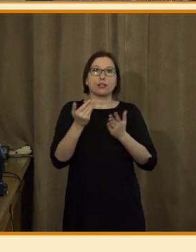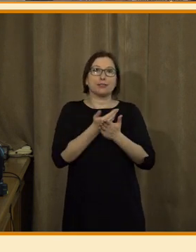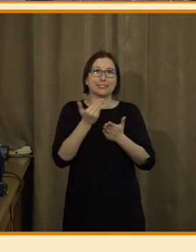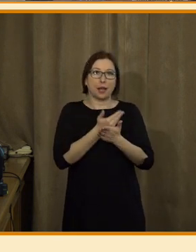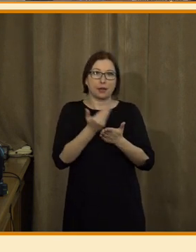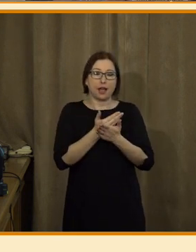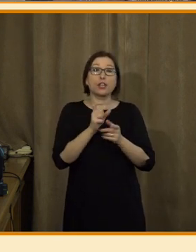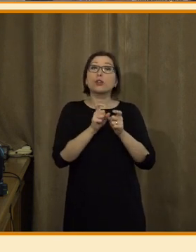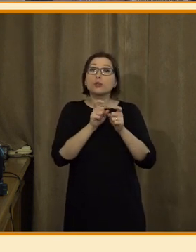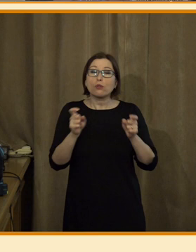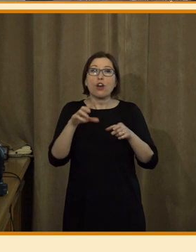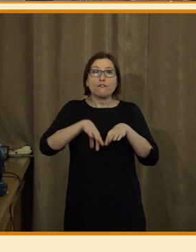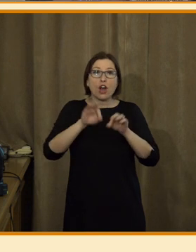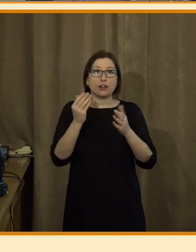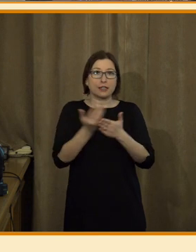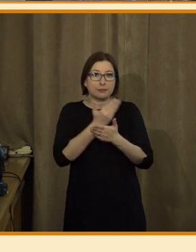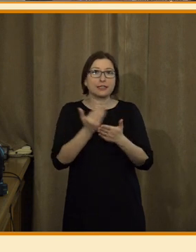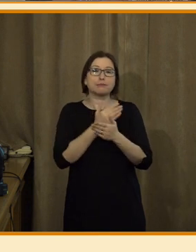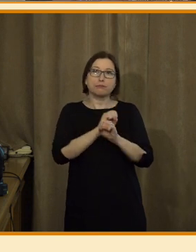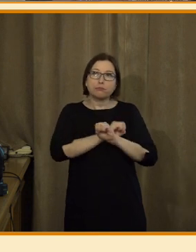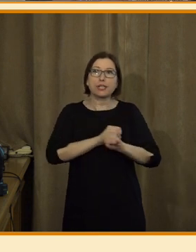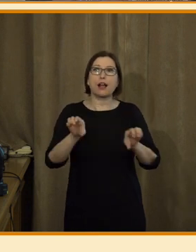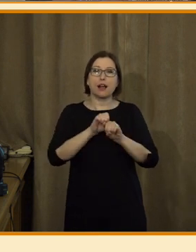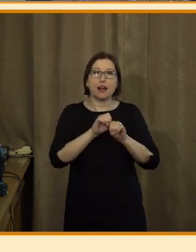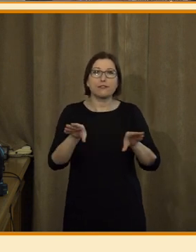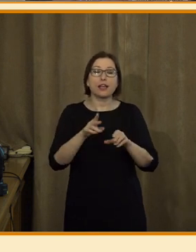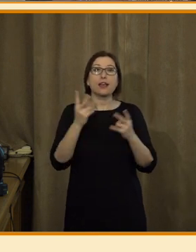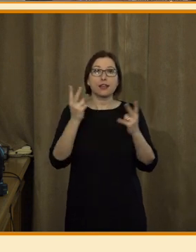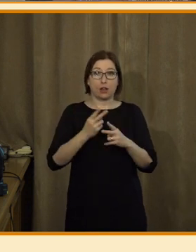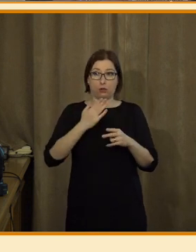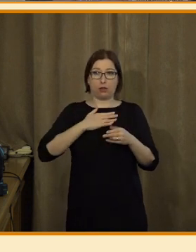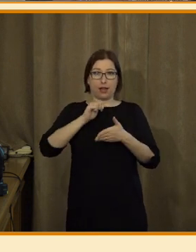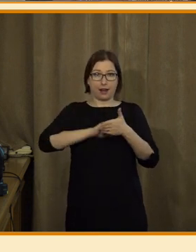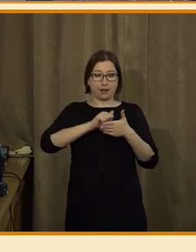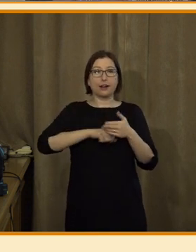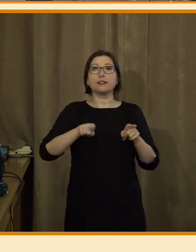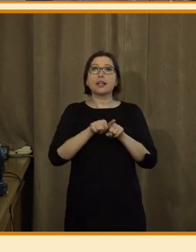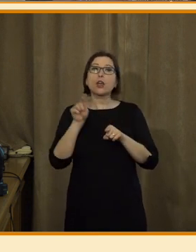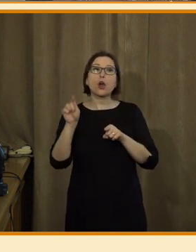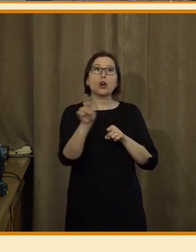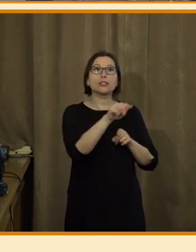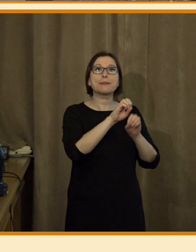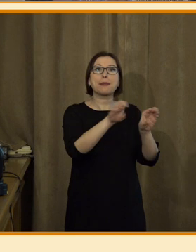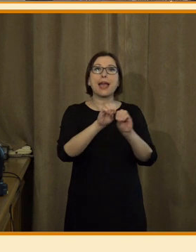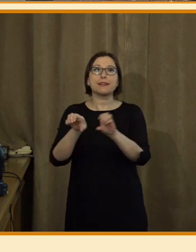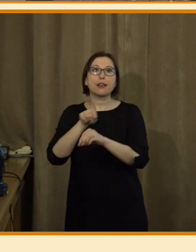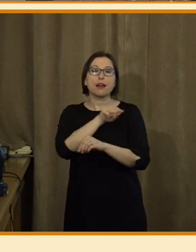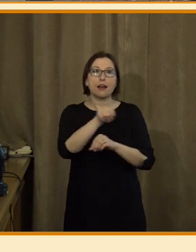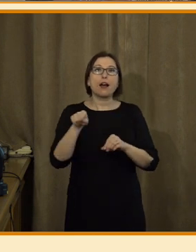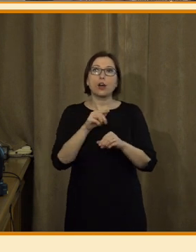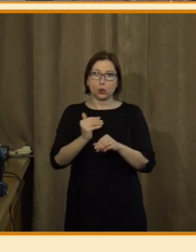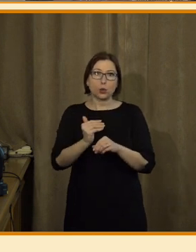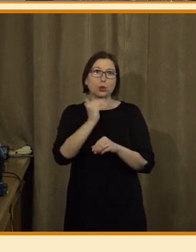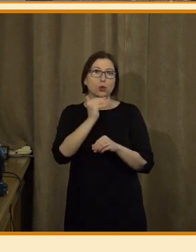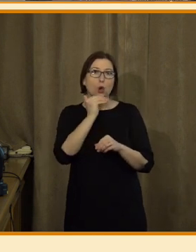volební zpravodajství je jedna z věcí, která nejenom v naší redakci, ale samozřejmě i v jiných redakcích, poměrně